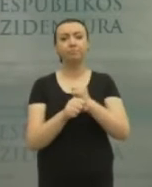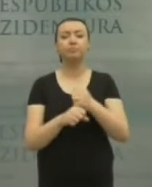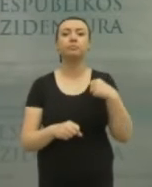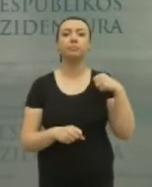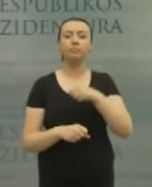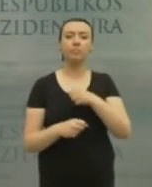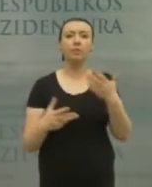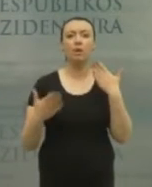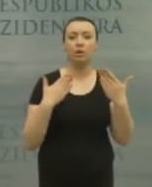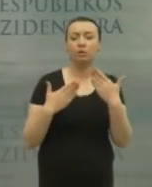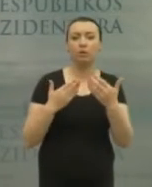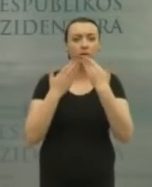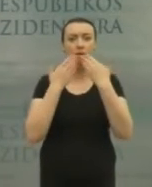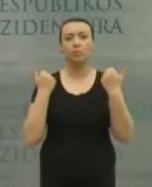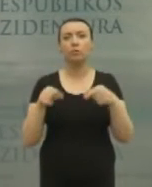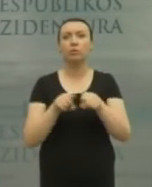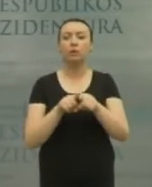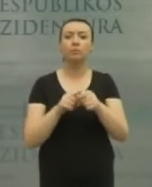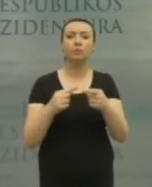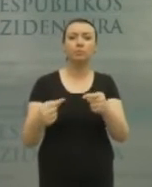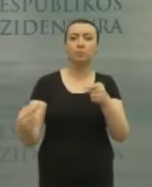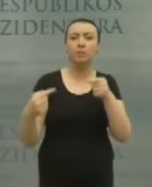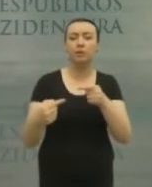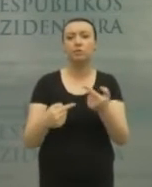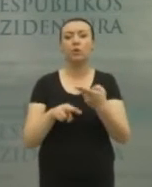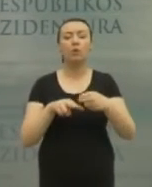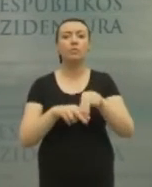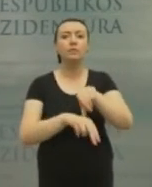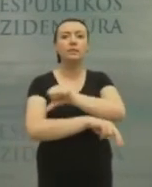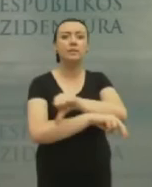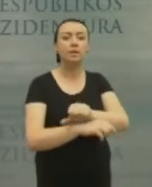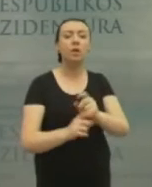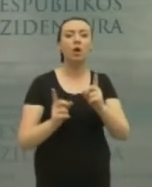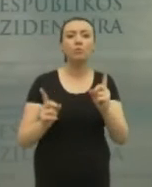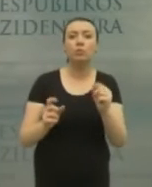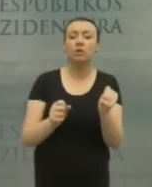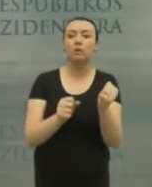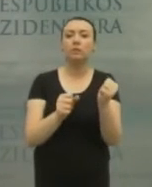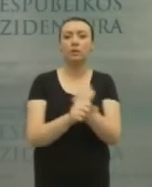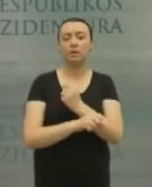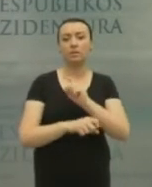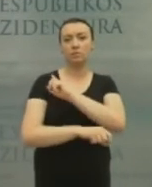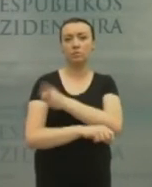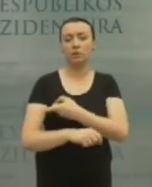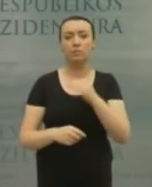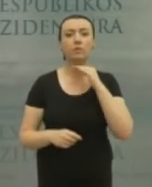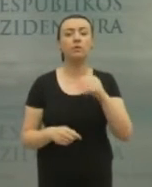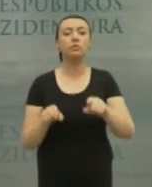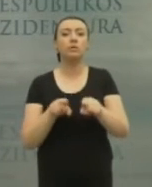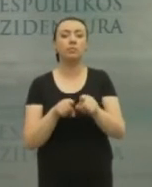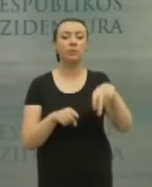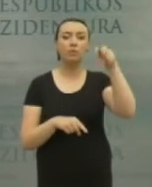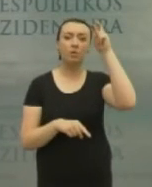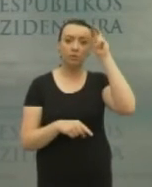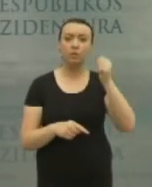atrodo, kad nebuvo nesutarimo dėl to, sienos apsauga, fizinė apsauga turėtų būti iš esmės sustiprinta ir vyriausybė